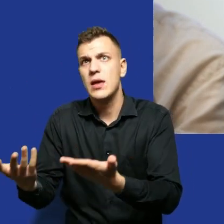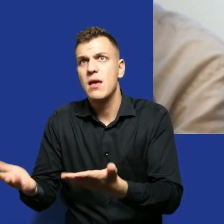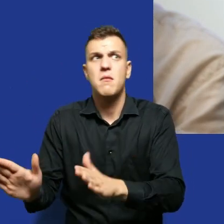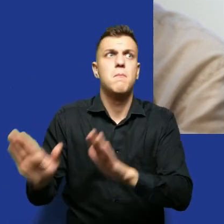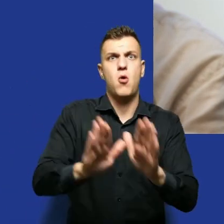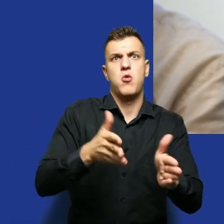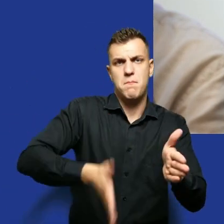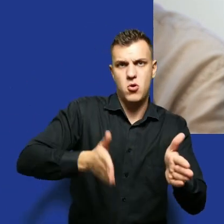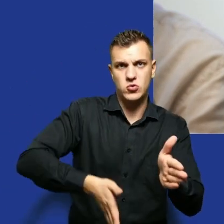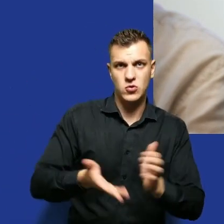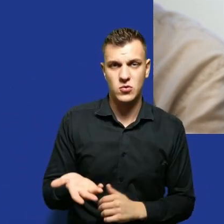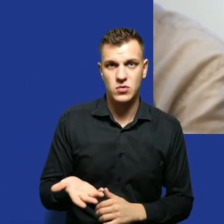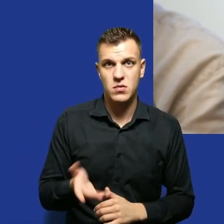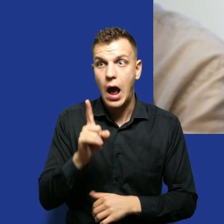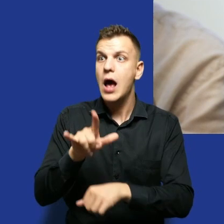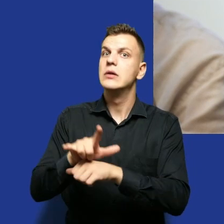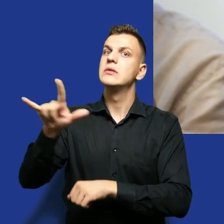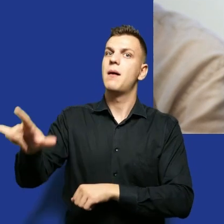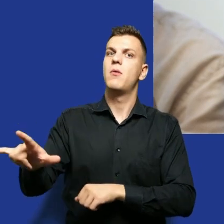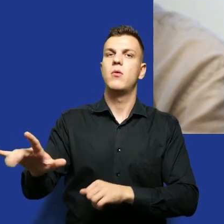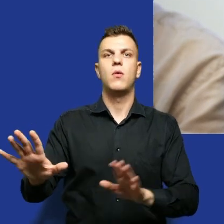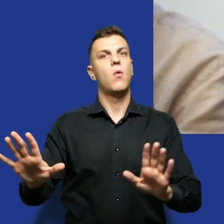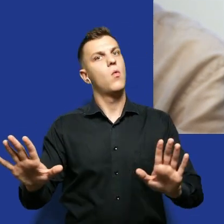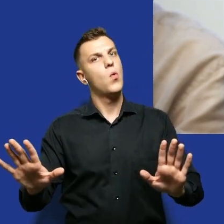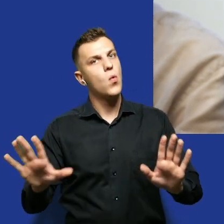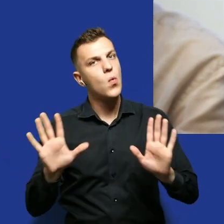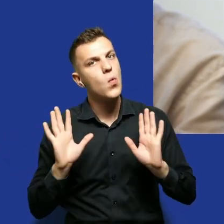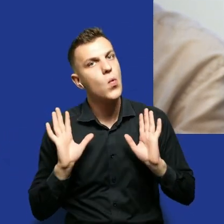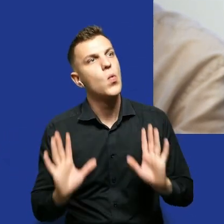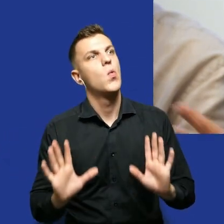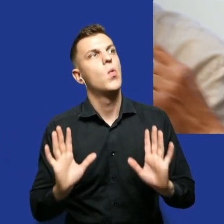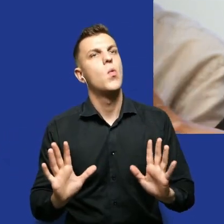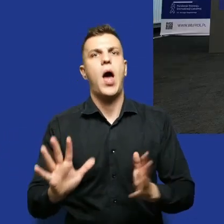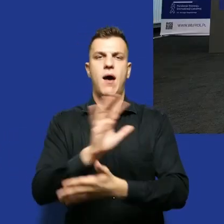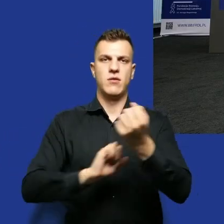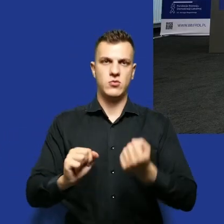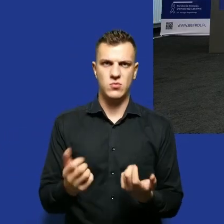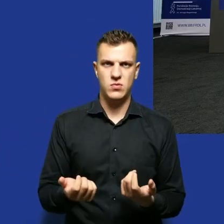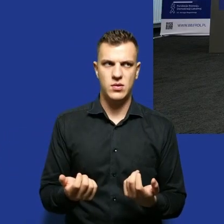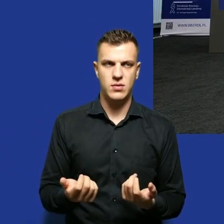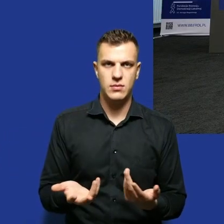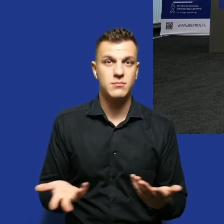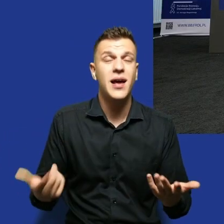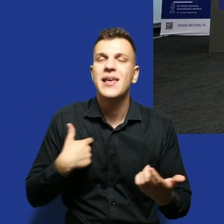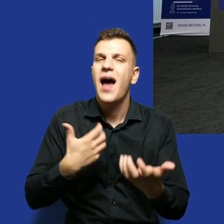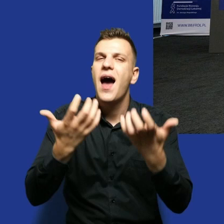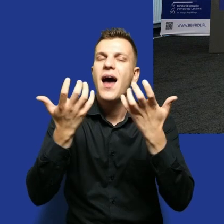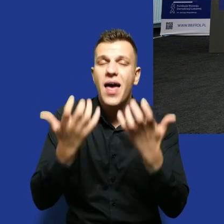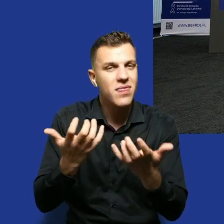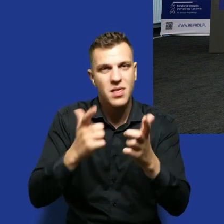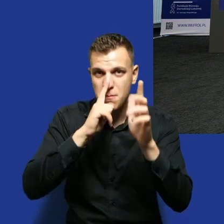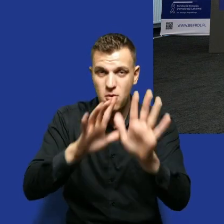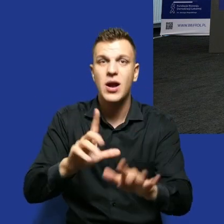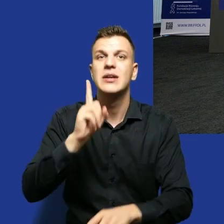zresztą co pociąg. No ale wiecie, samolotem się przewiozła wójt, tak? Więc też afera. Więc ja chętnie wszystko ujawnię. Tylko zdejmijmy